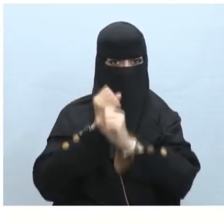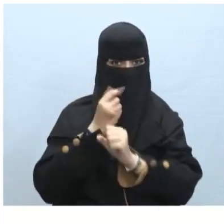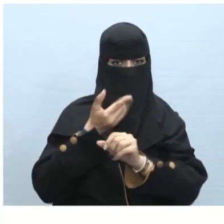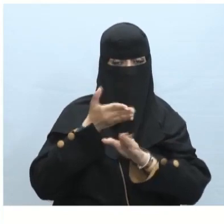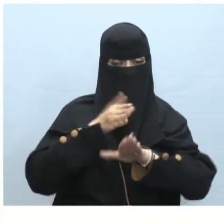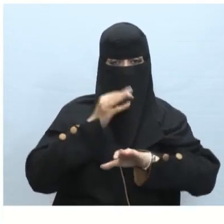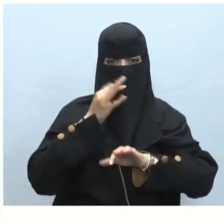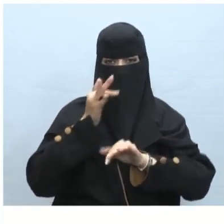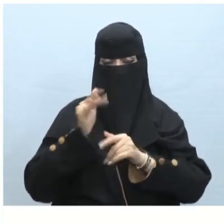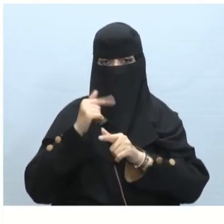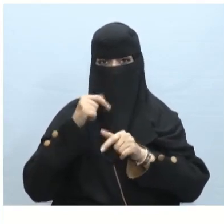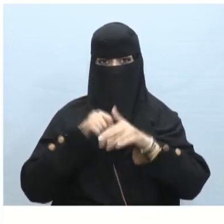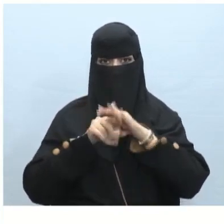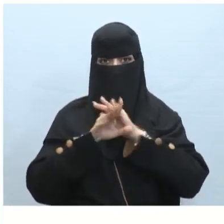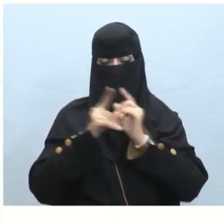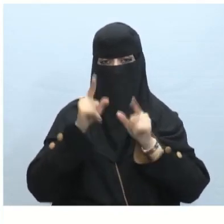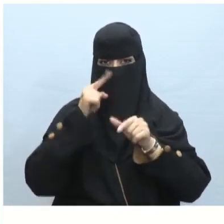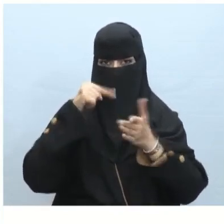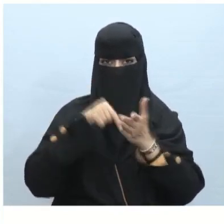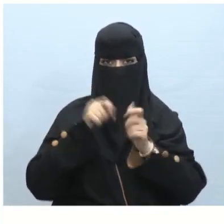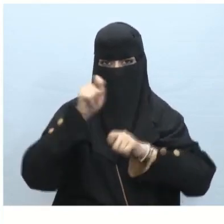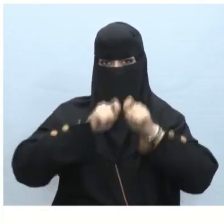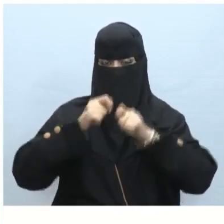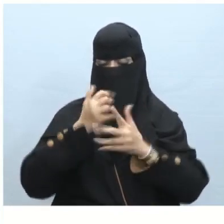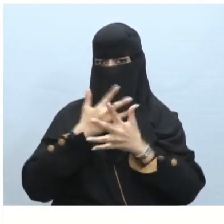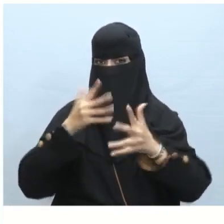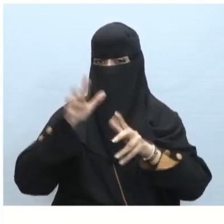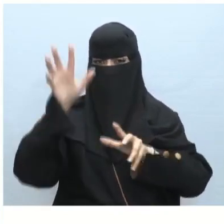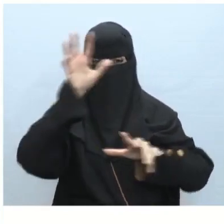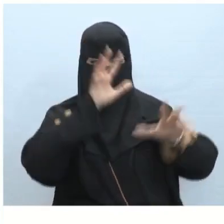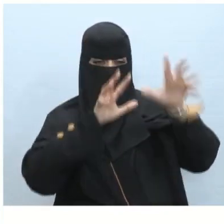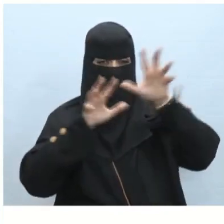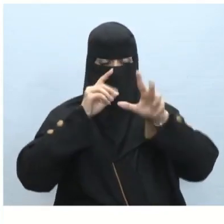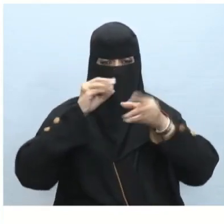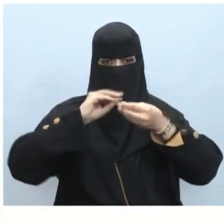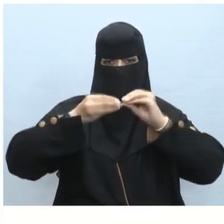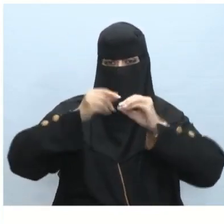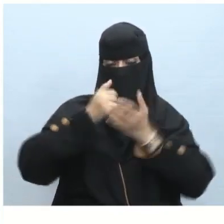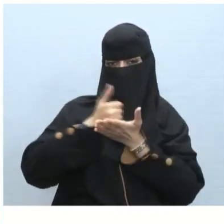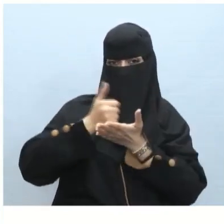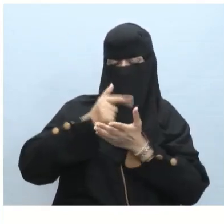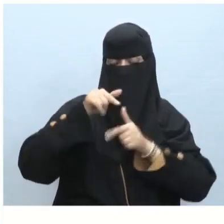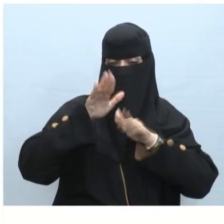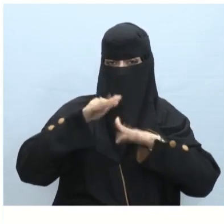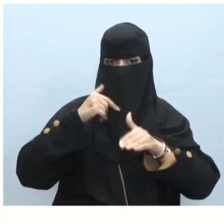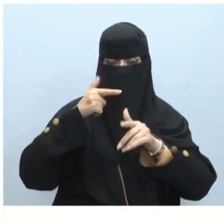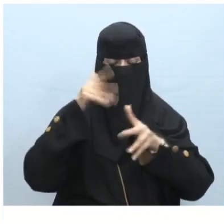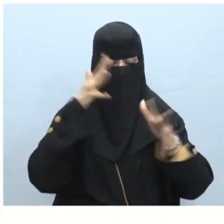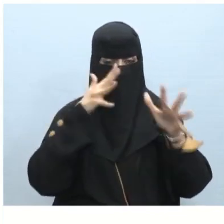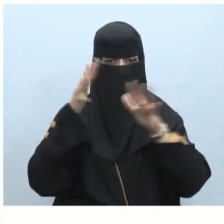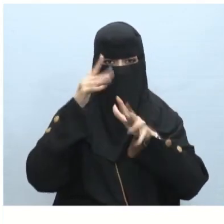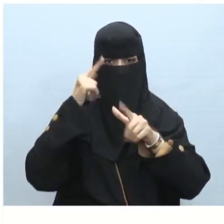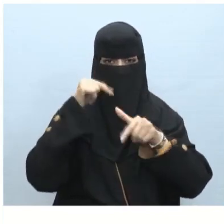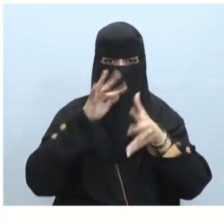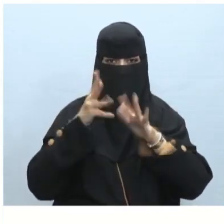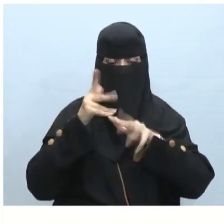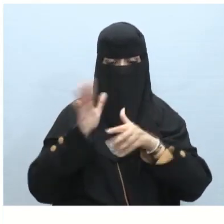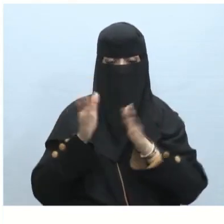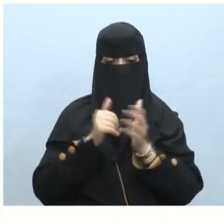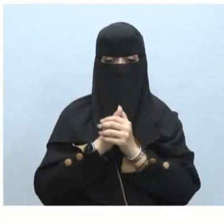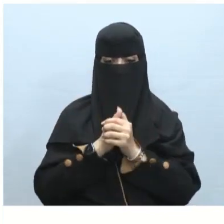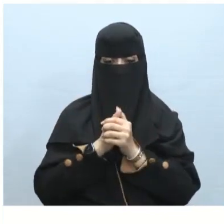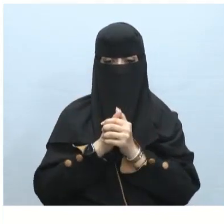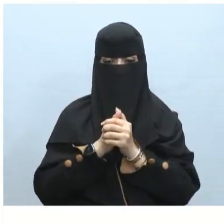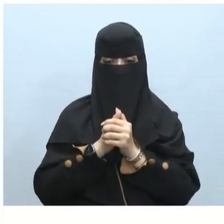البساطة والوضوح لأن استخدام الكثير من الألوان والأنماط قد يكون مربكا في بعض الأحيان